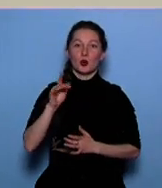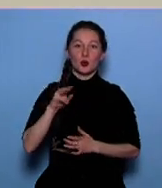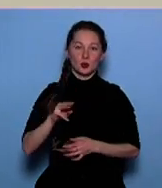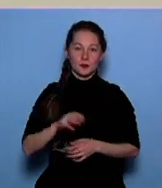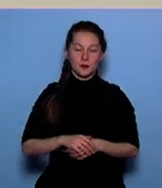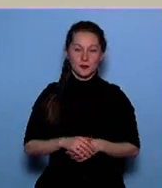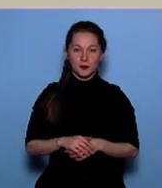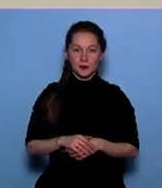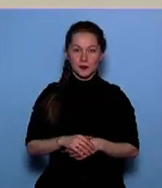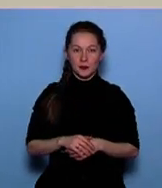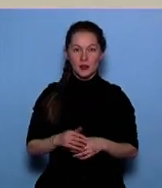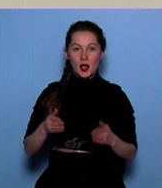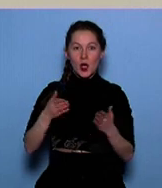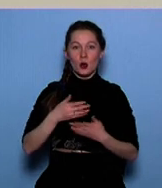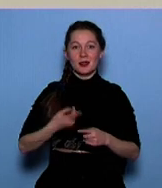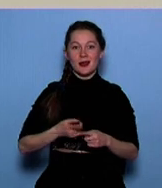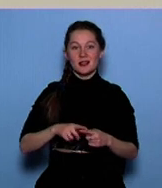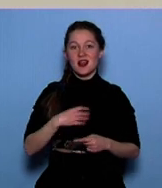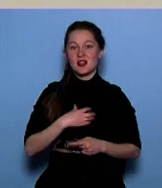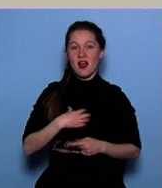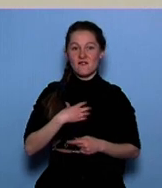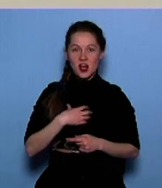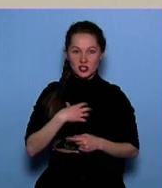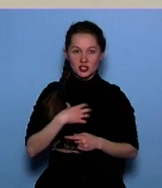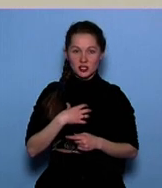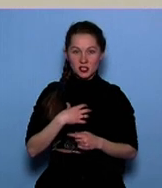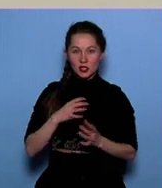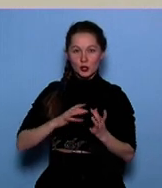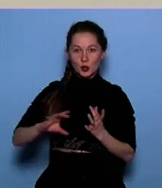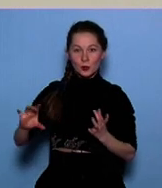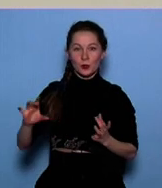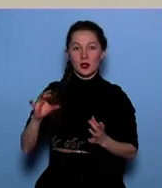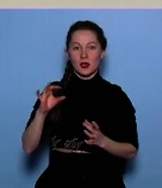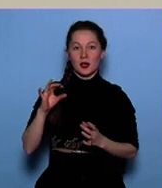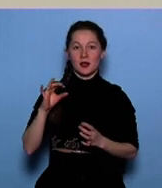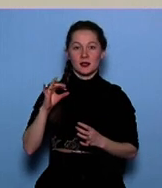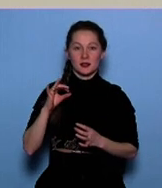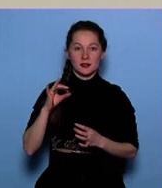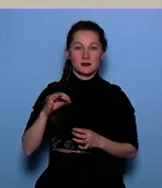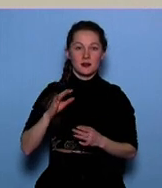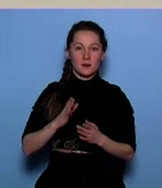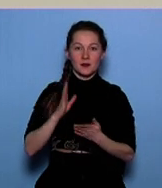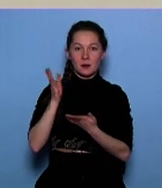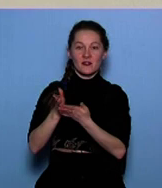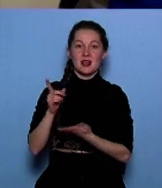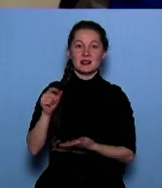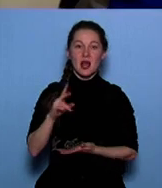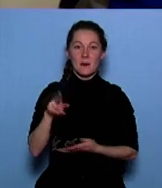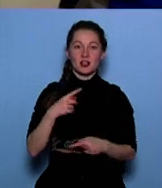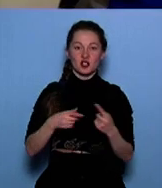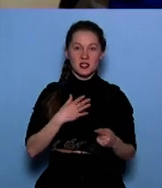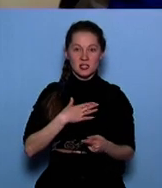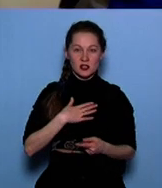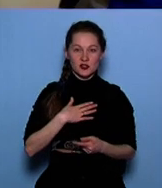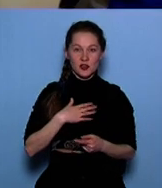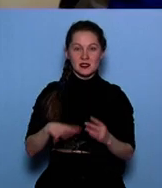«У нас объект стратегический. Моя любимая доля углеводородов на запад идет именно через нашу станцию». В этом